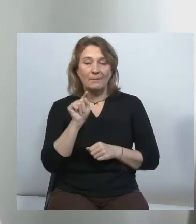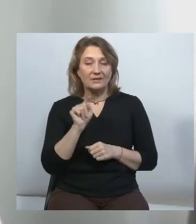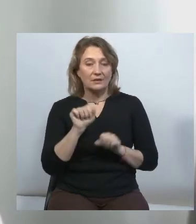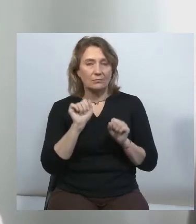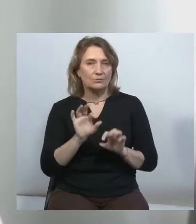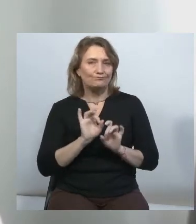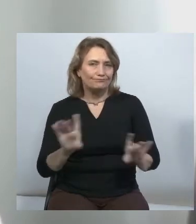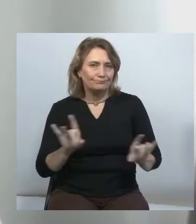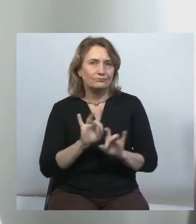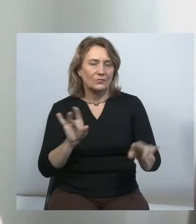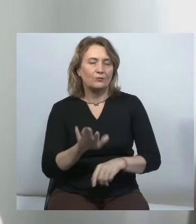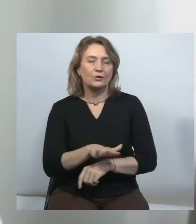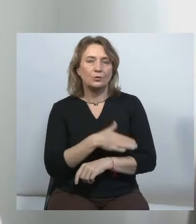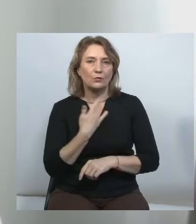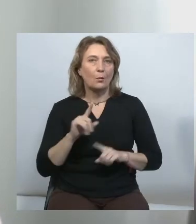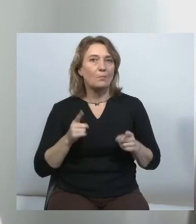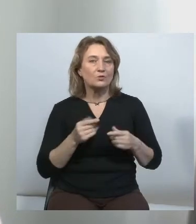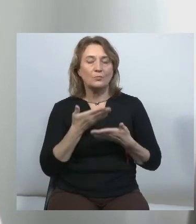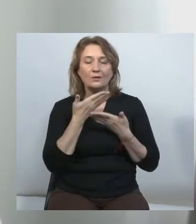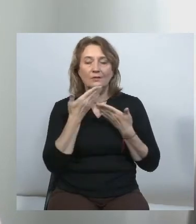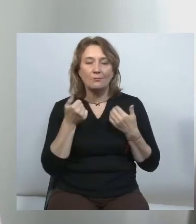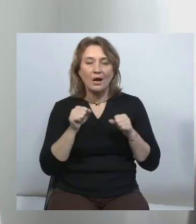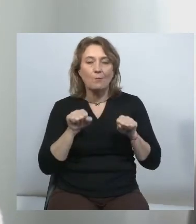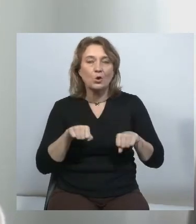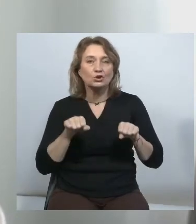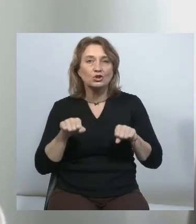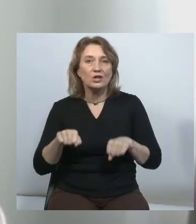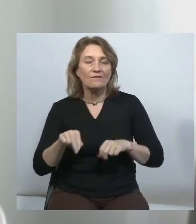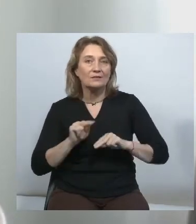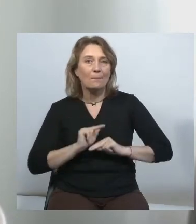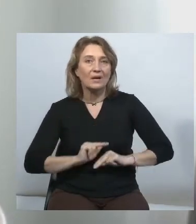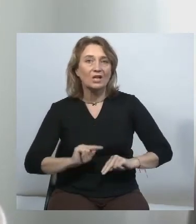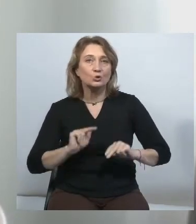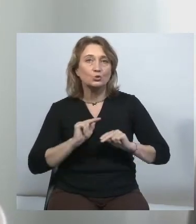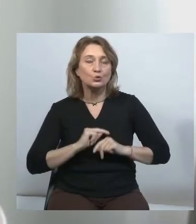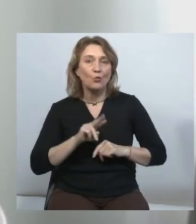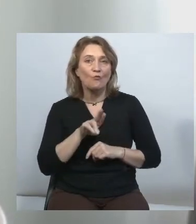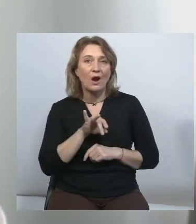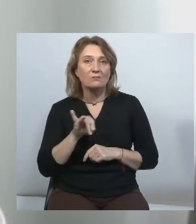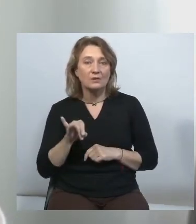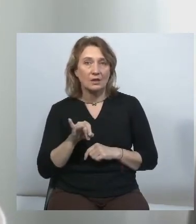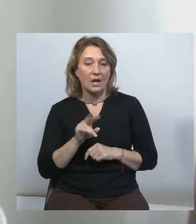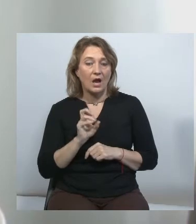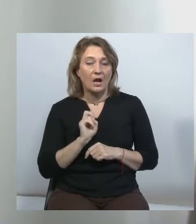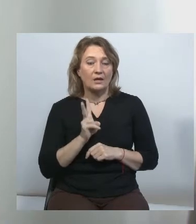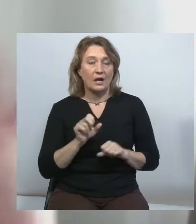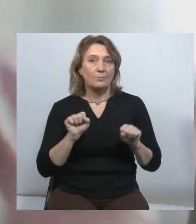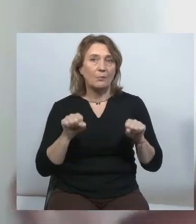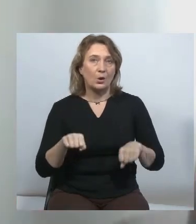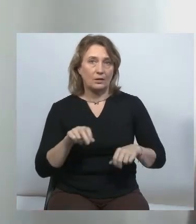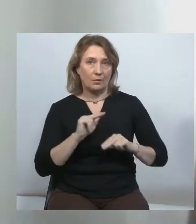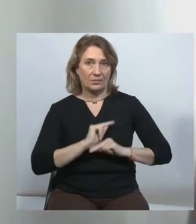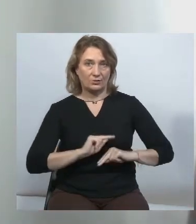Чому у нас немає сьогодні можливості працювати? Як ми могли б працювати, коли б